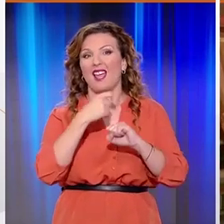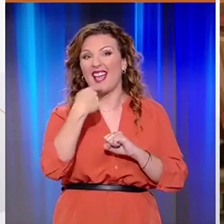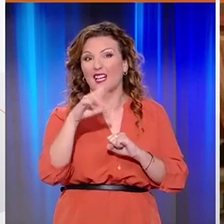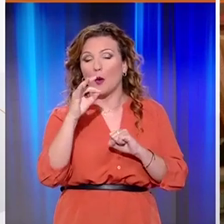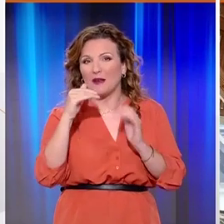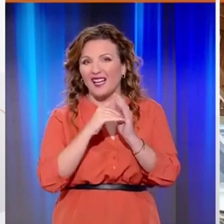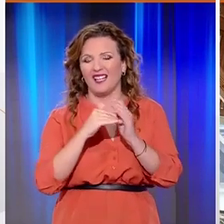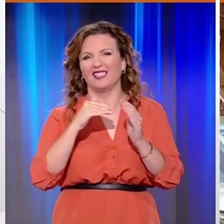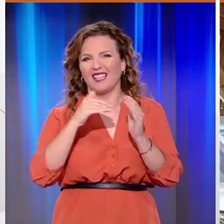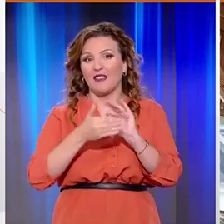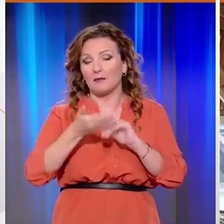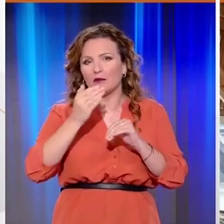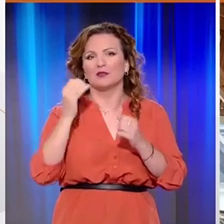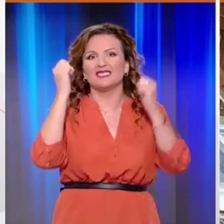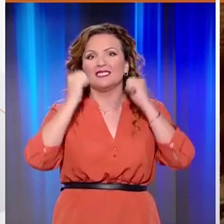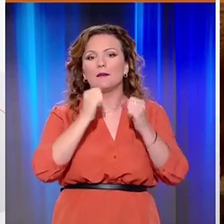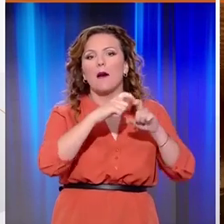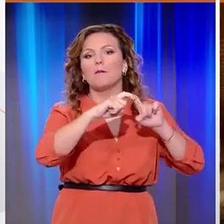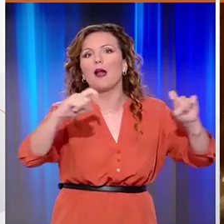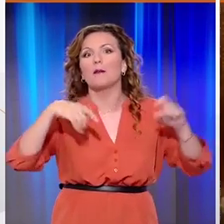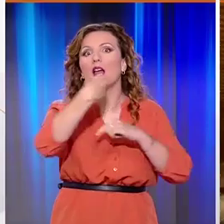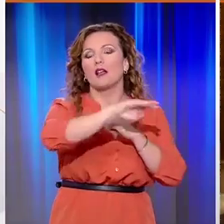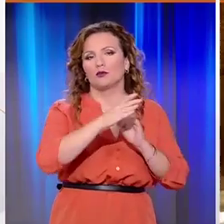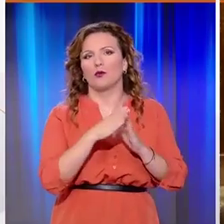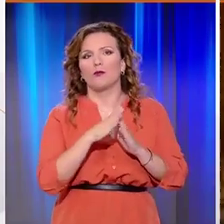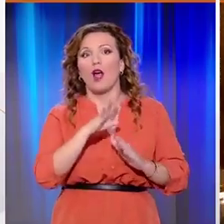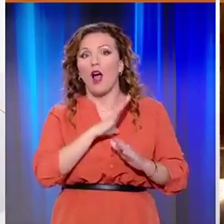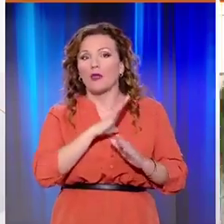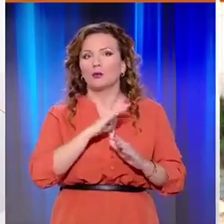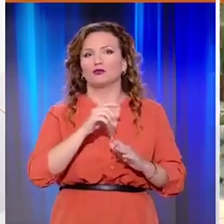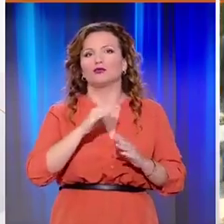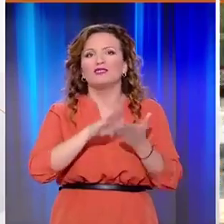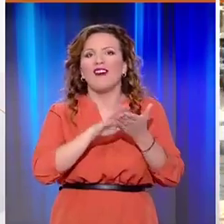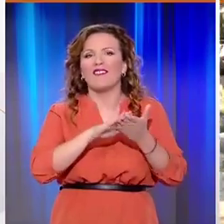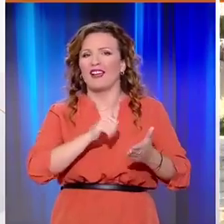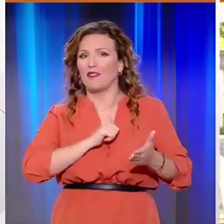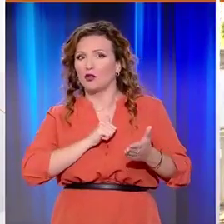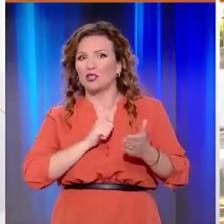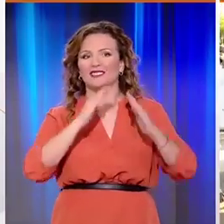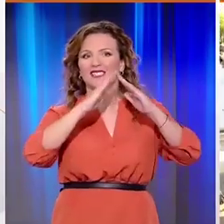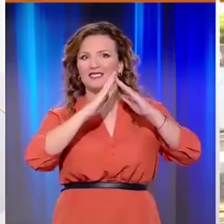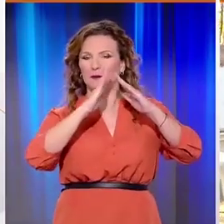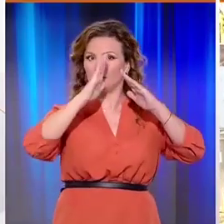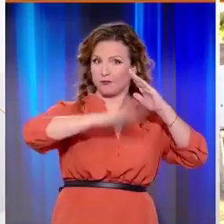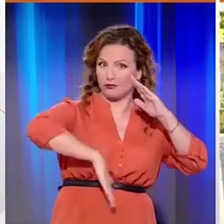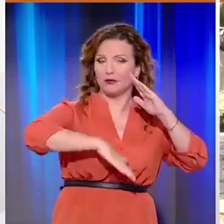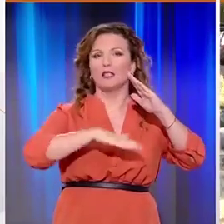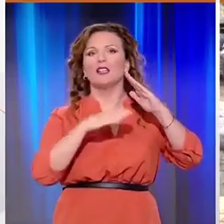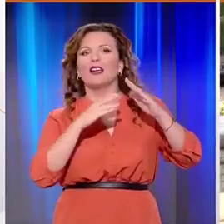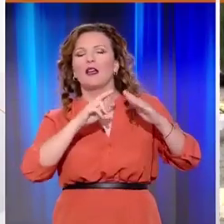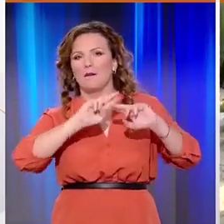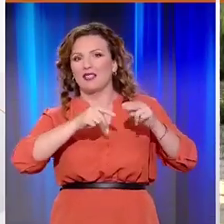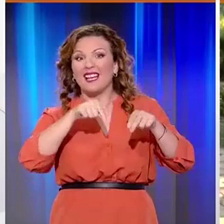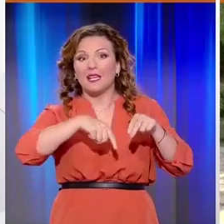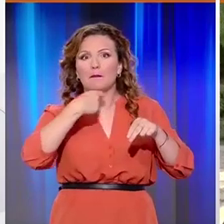χιλιάρικα ζημιά. Αυτός ο άνθρωπος πέρα από τις ηλικιές ζημίες τρινή. Είναι ο ιδιοκτήτης της ταβέρνας με το πεσμένο στέγαστρο εκεί που έχασε τη